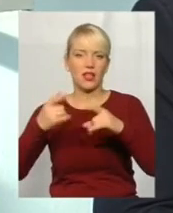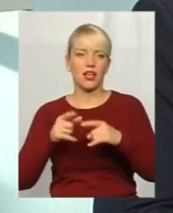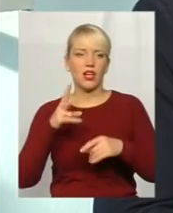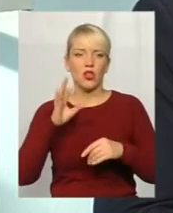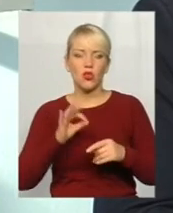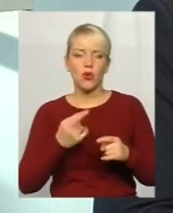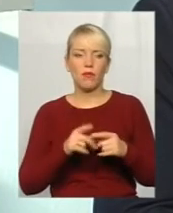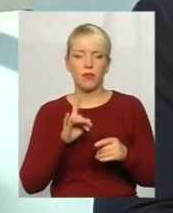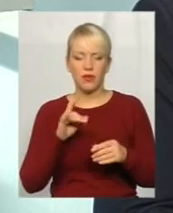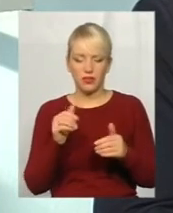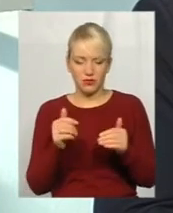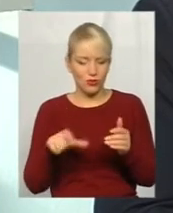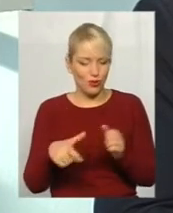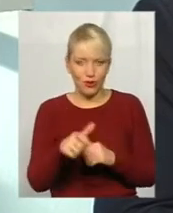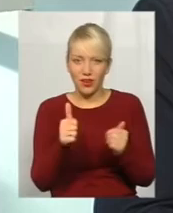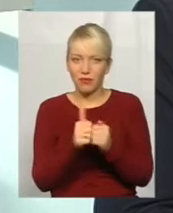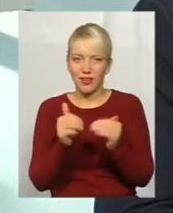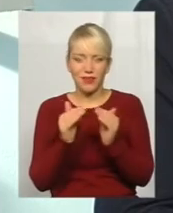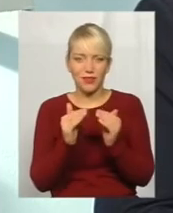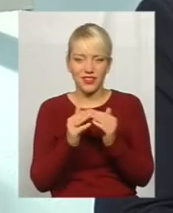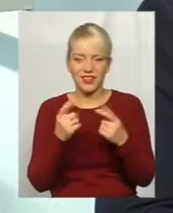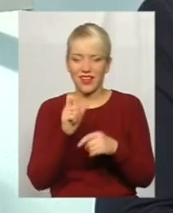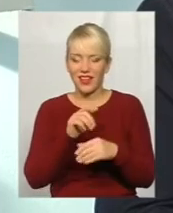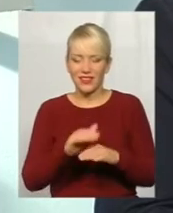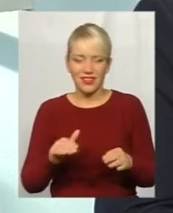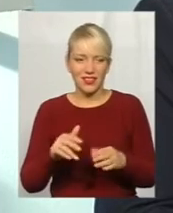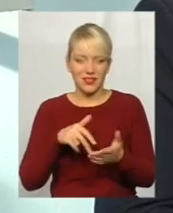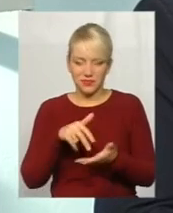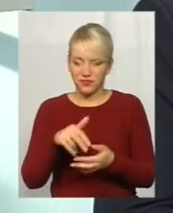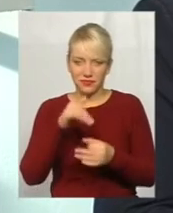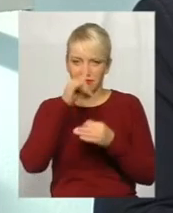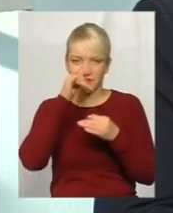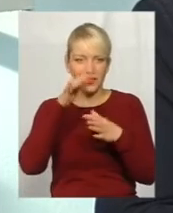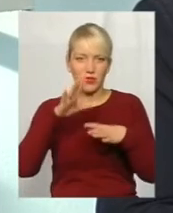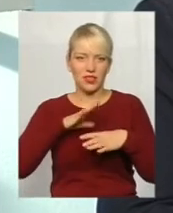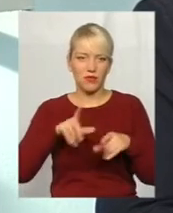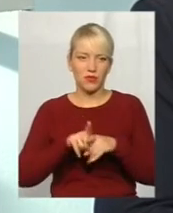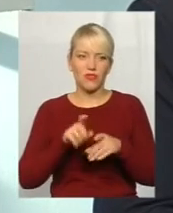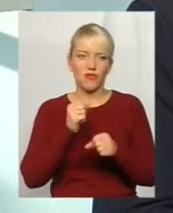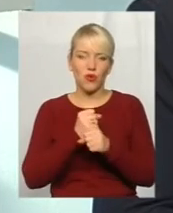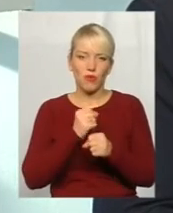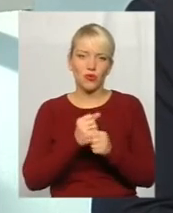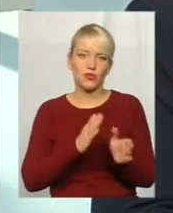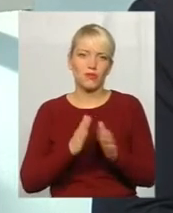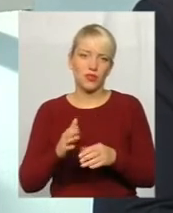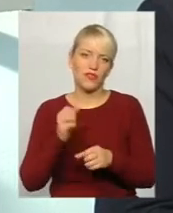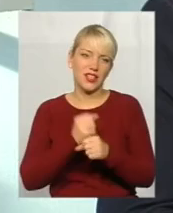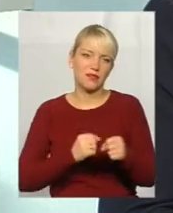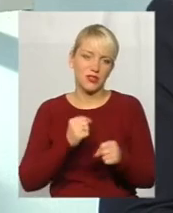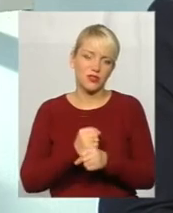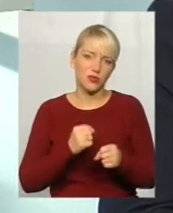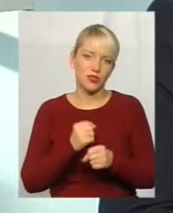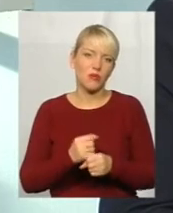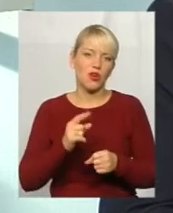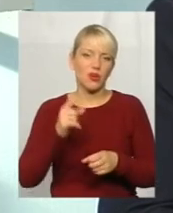транзитної дороги біля будинка, де люди проживають, діти не може бути. Тому, я думаю, ми в робочому порядку з вами відпрацюємо і